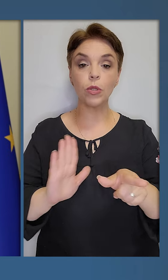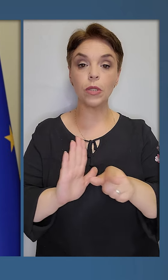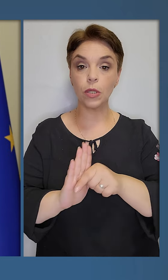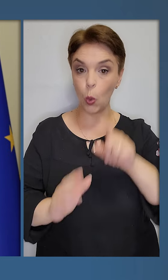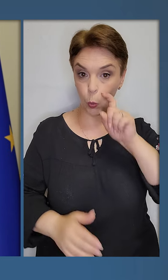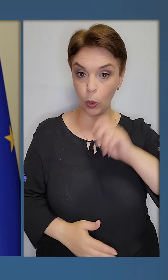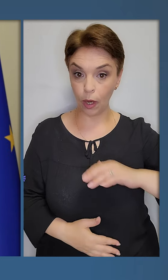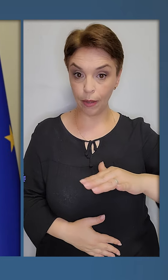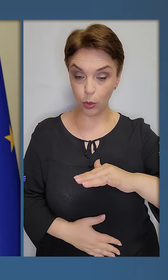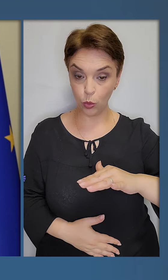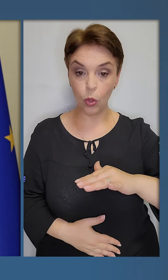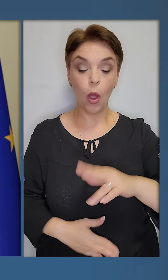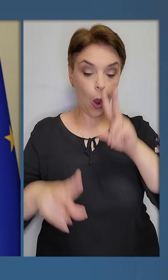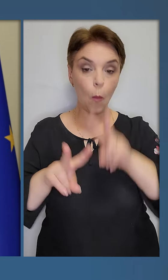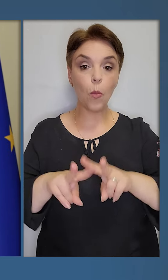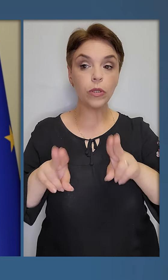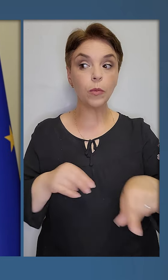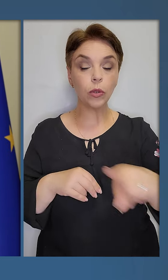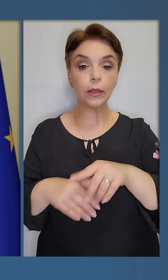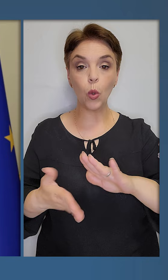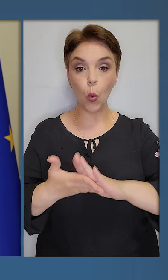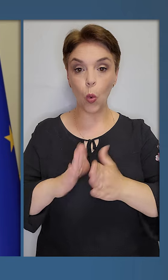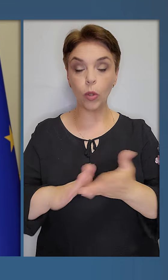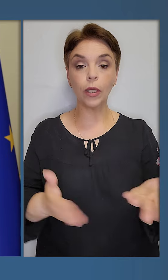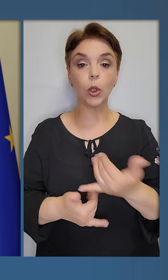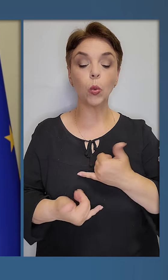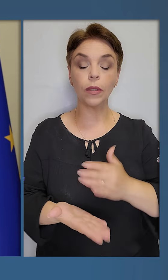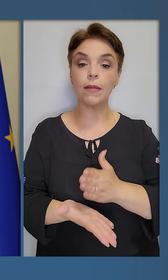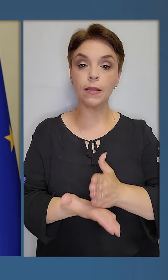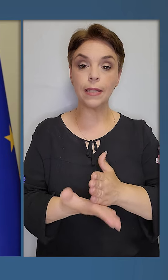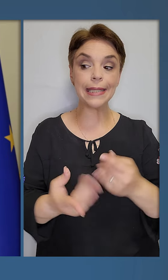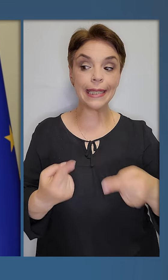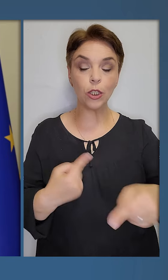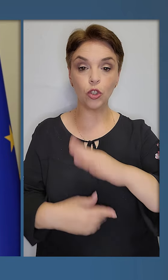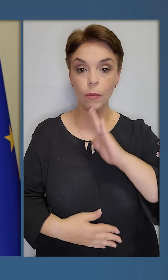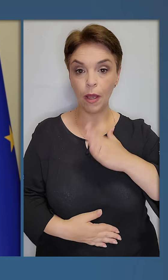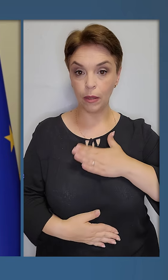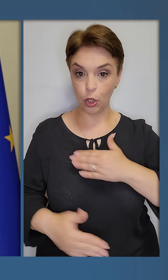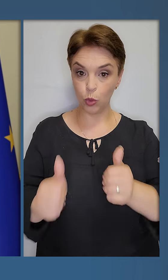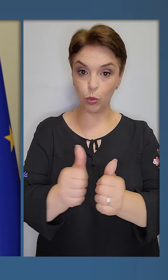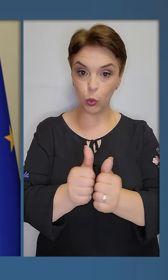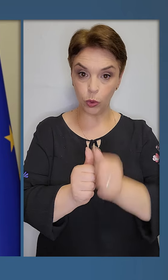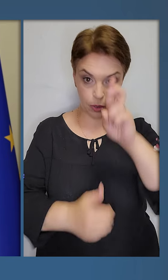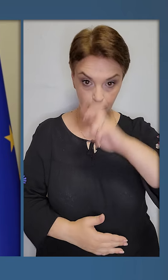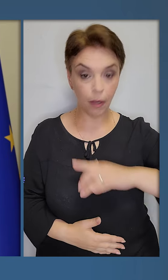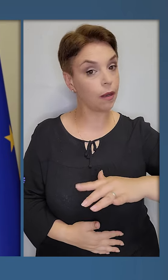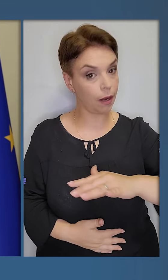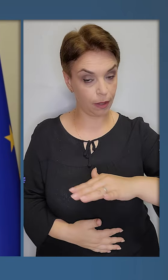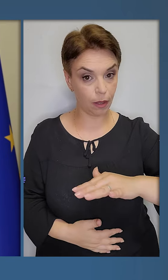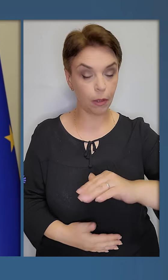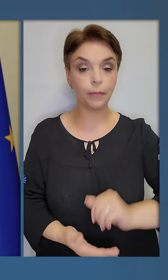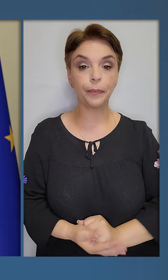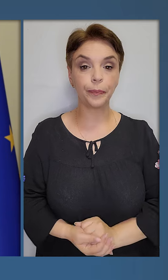Україною, подібну до тих угод, які у нас діють з іншими нашими сусідніми країнами.